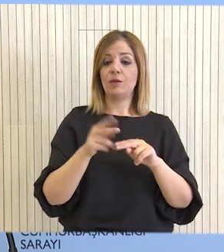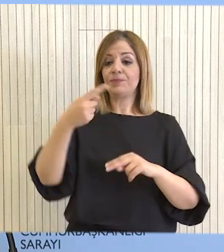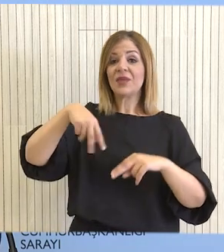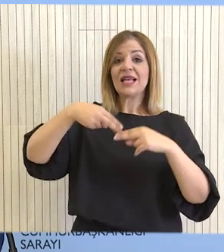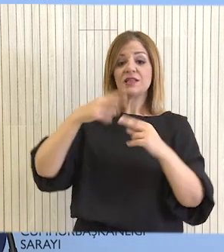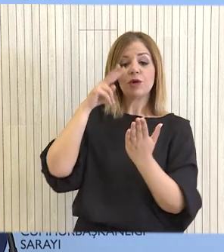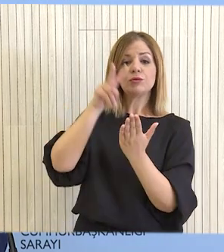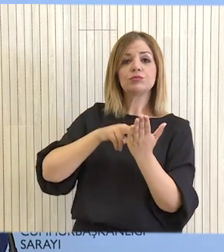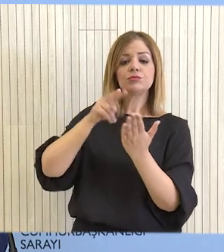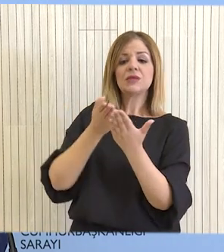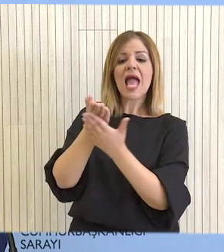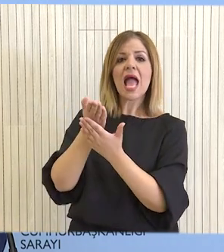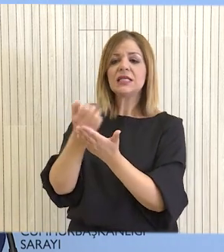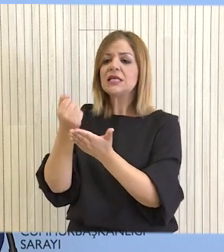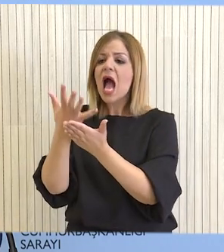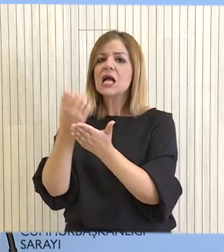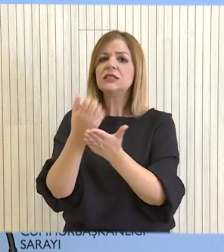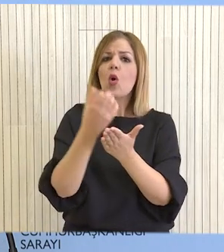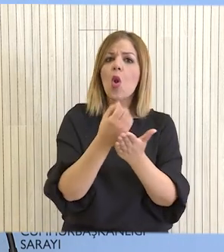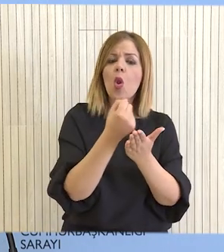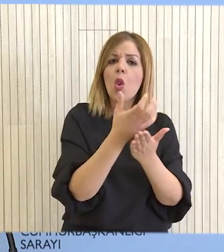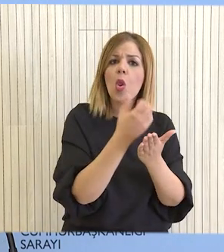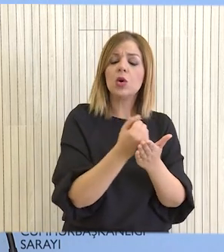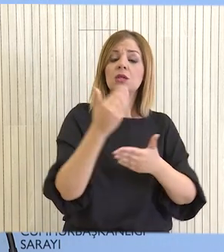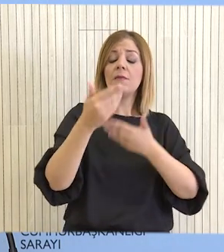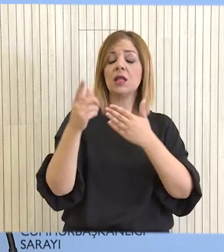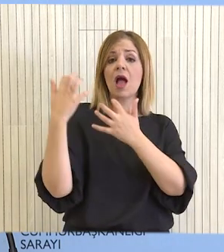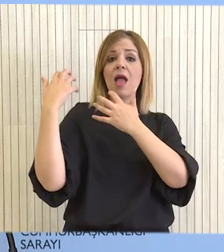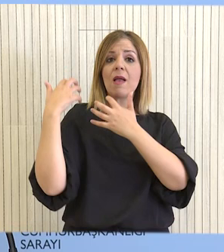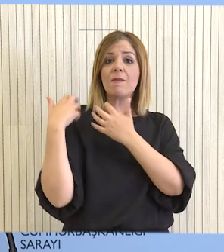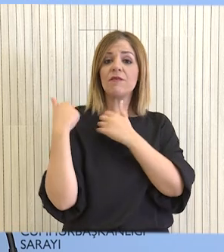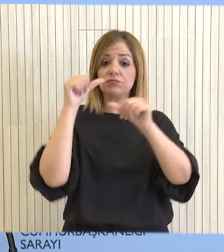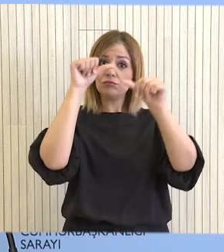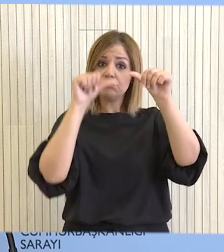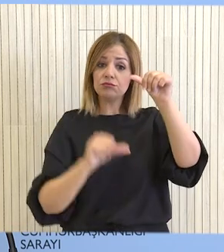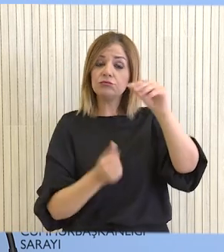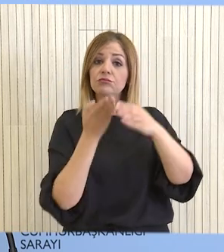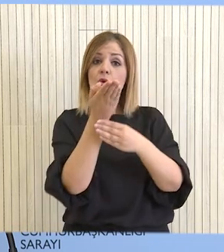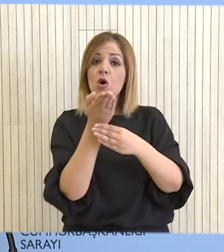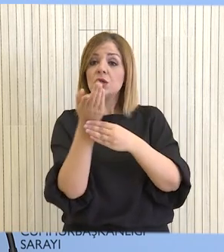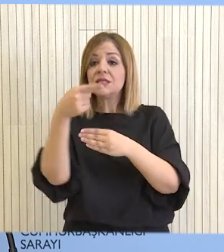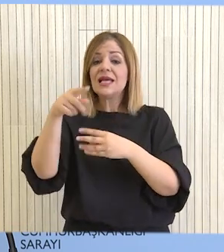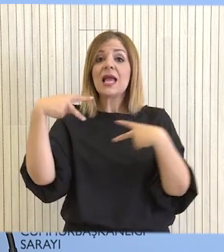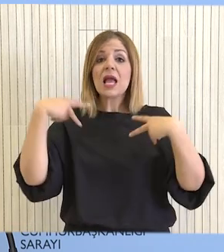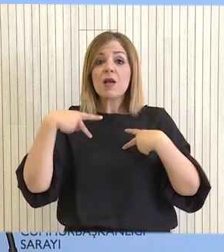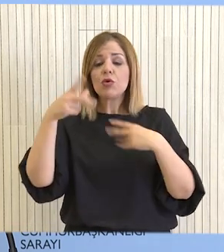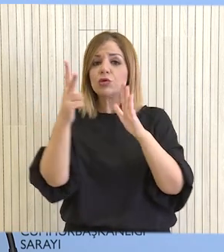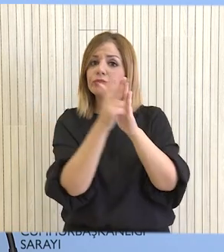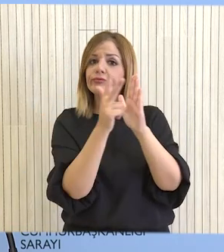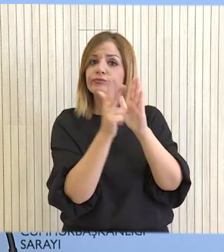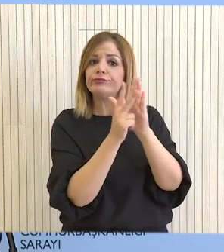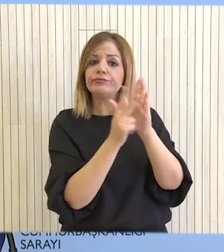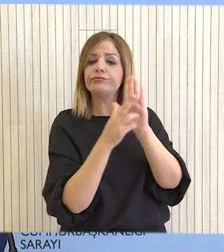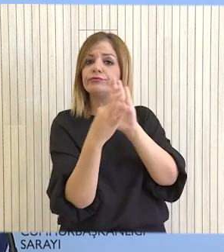αφού αξιολογήσει τις εκδηλώσεις ενδιαφέροντος για κάθε οργανισμό έχει την ευθύνη να καταφτήσει κατάλογο εισηγήσεων προς τον αρμόδιο Υπουργό για να τεθεί